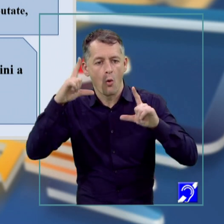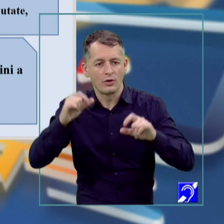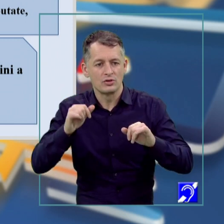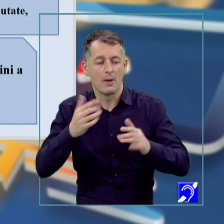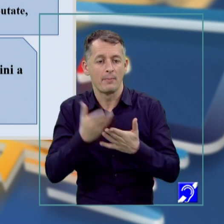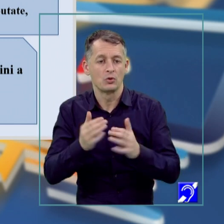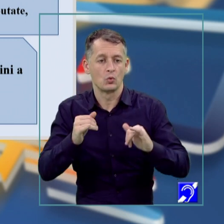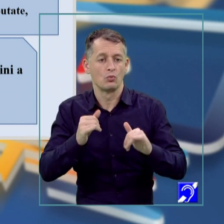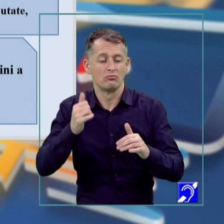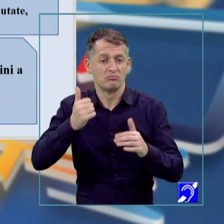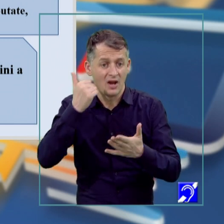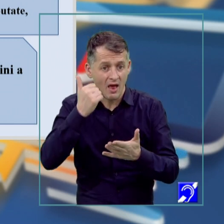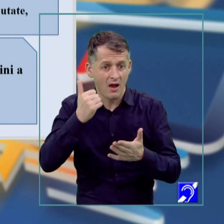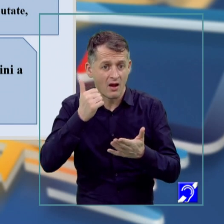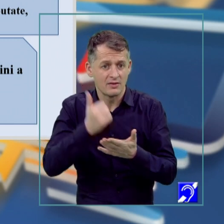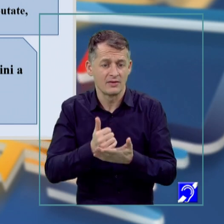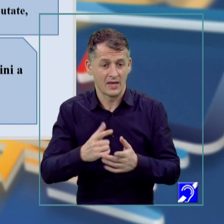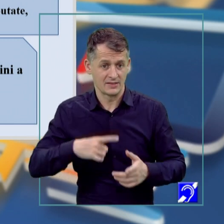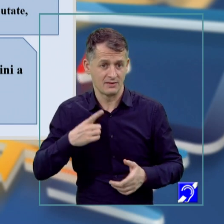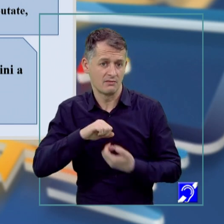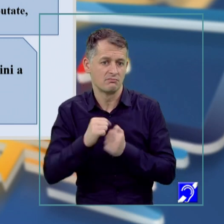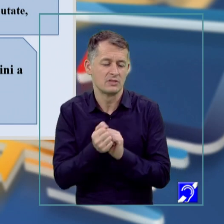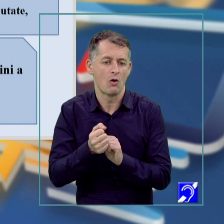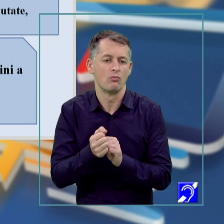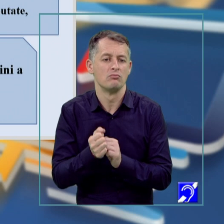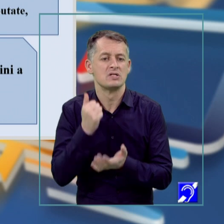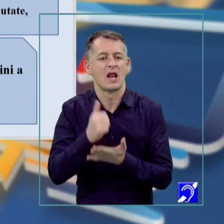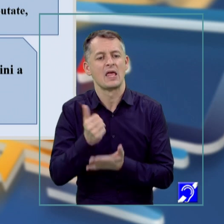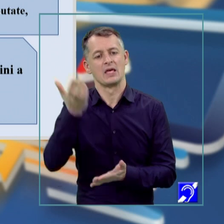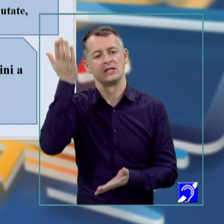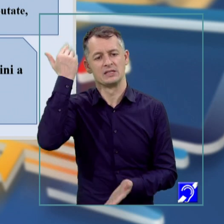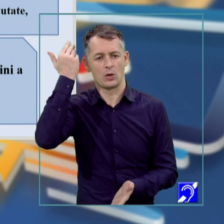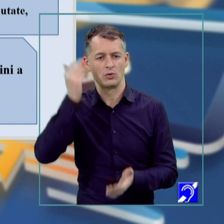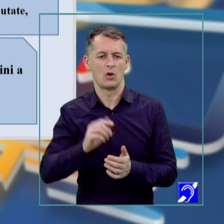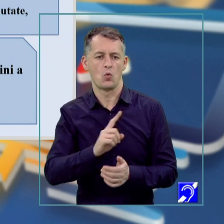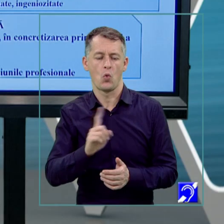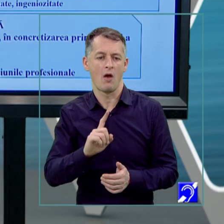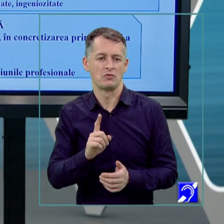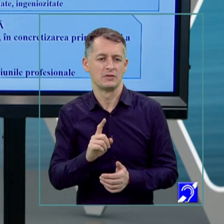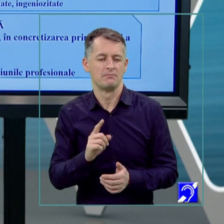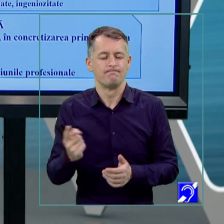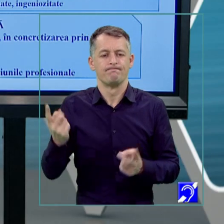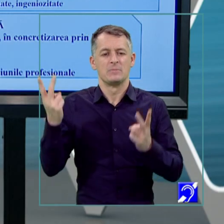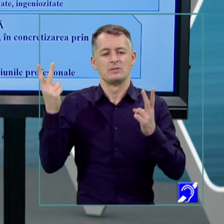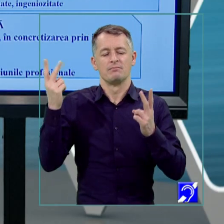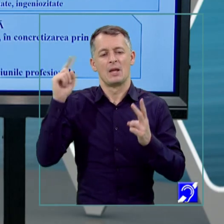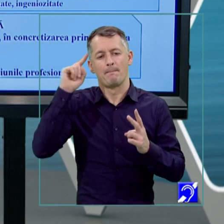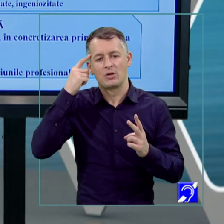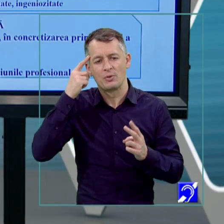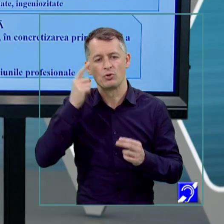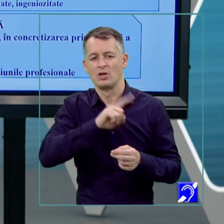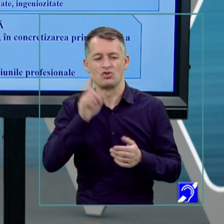sau trecută, dar care nu a fost percepută direct niciodată. Cea mai valoroasă formă de